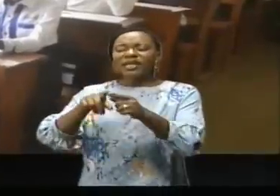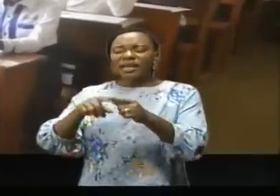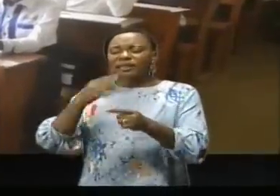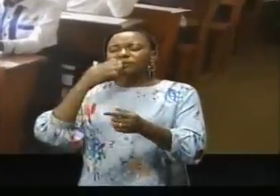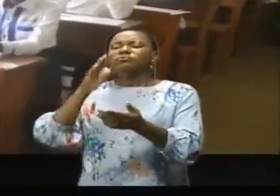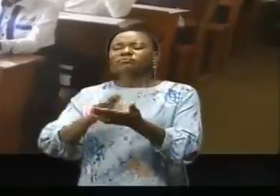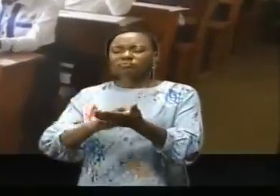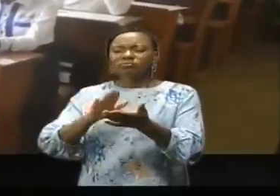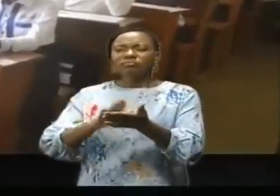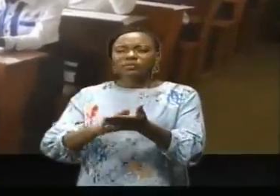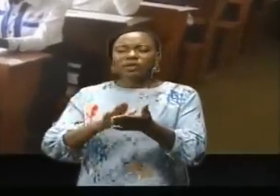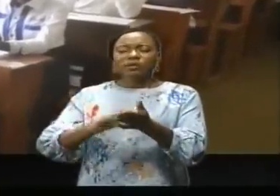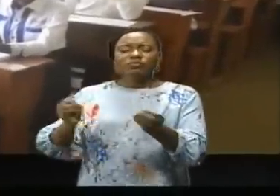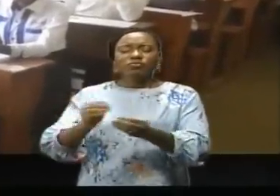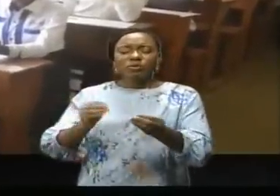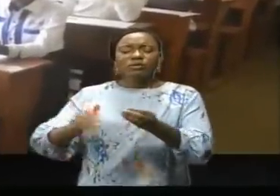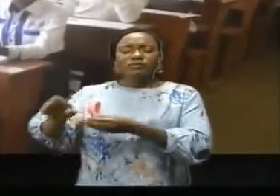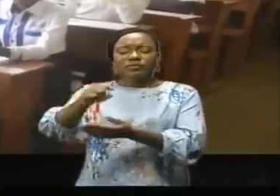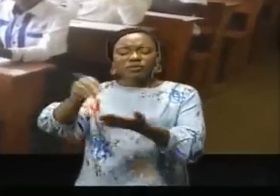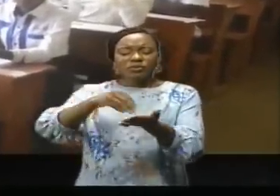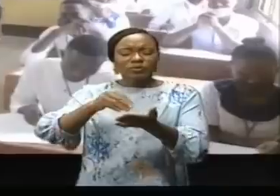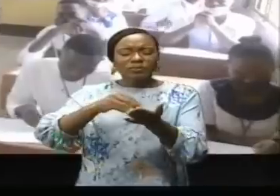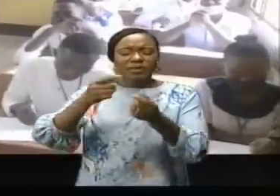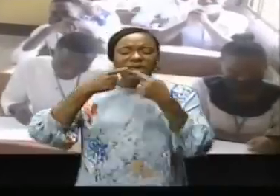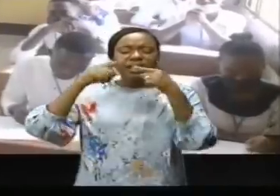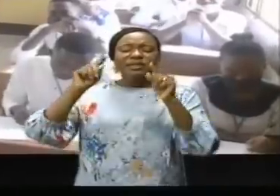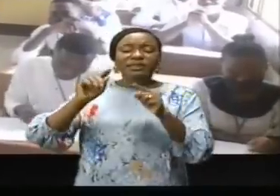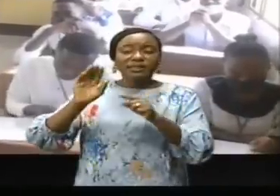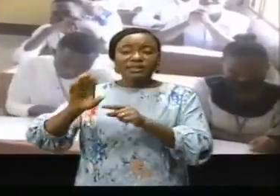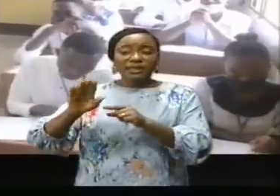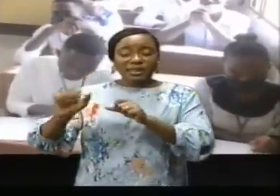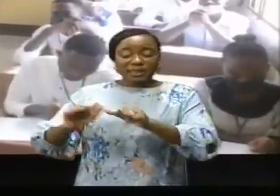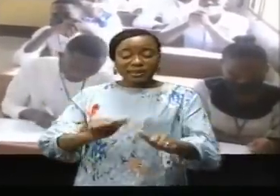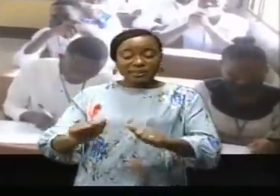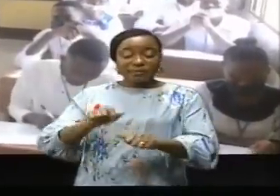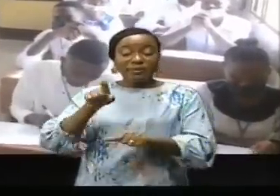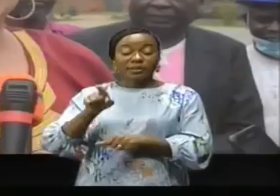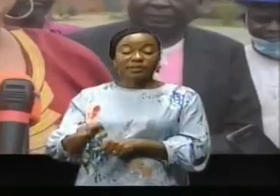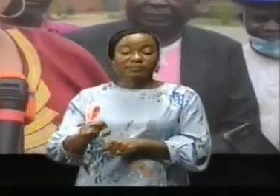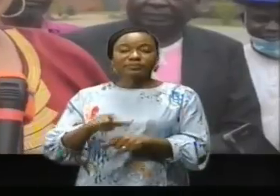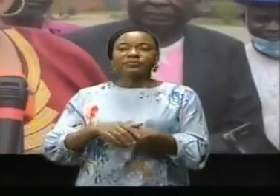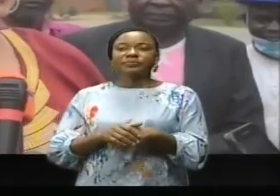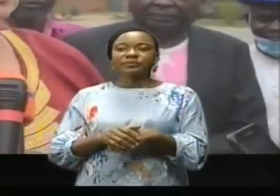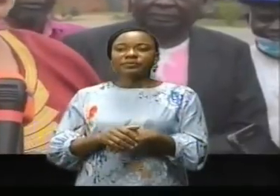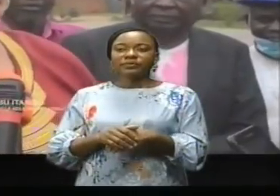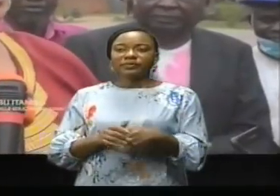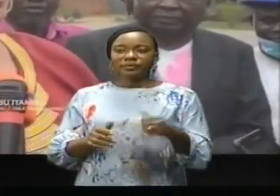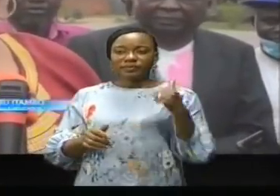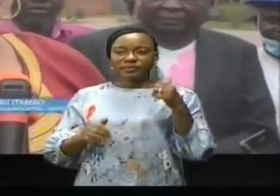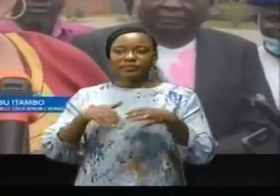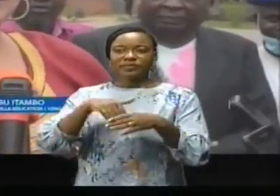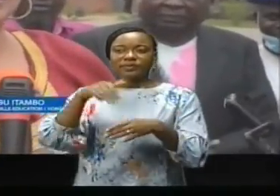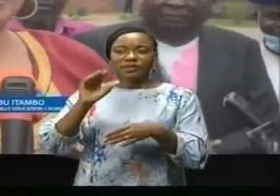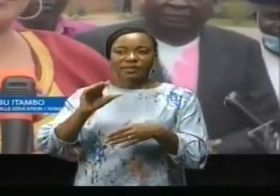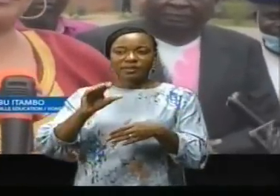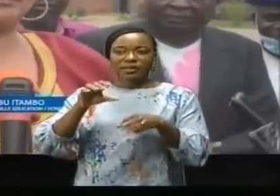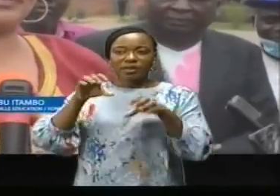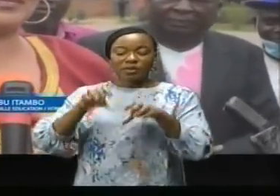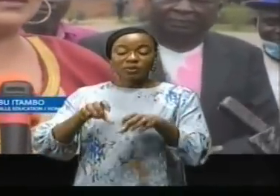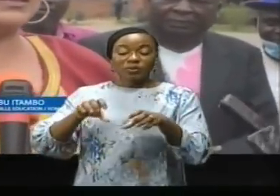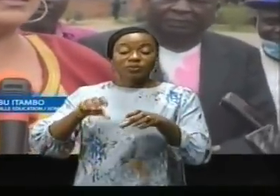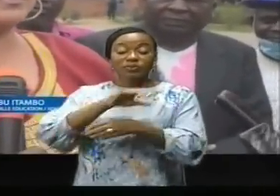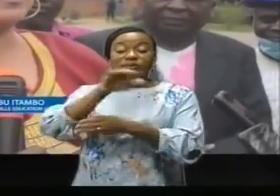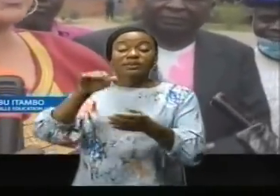pour avoir contribué à la réussite de l'organisation matérielle de cette session. Je suis sortie du Congo central 1